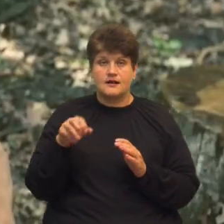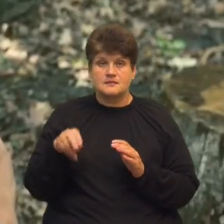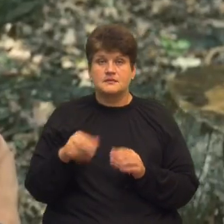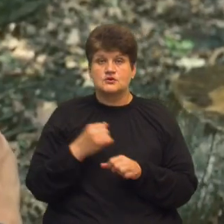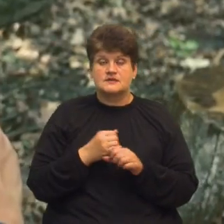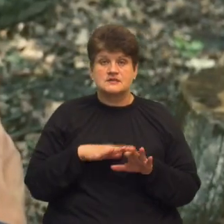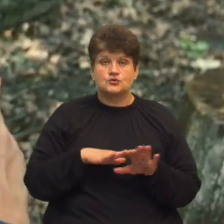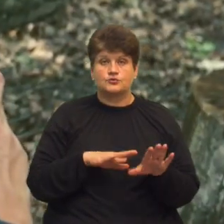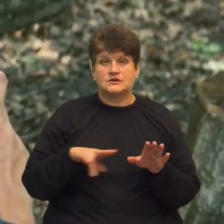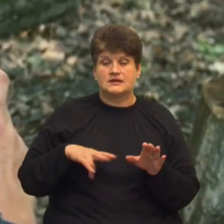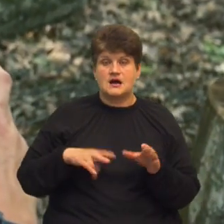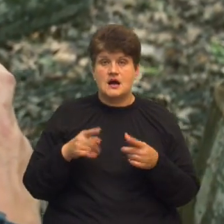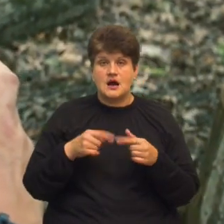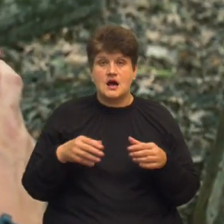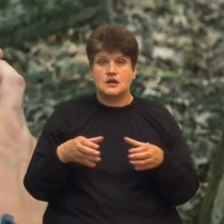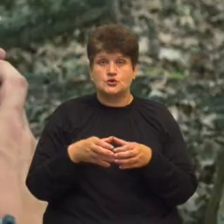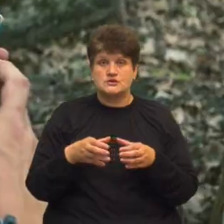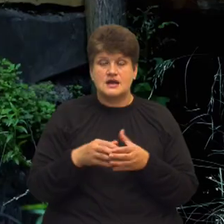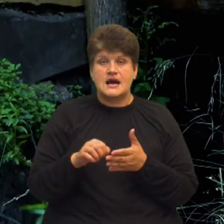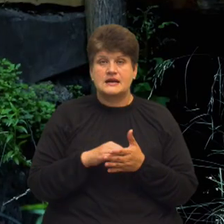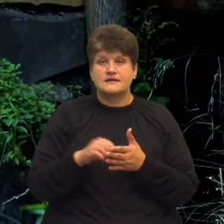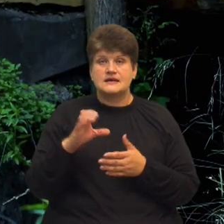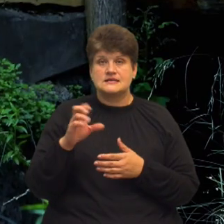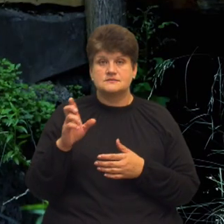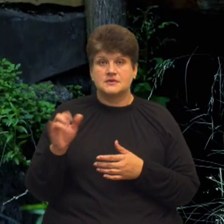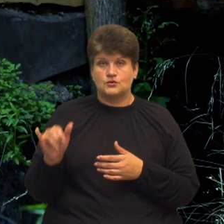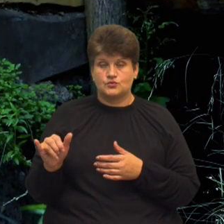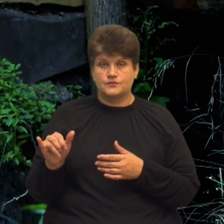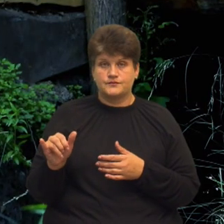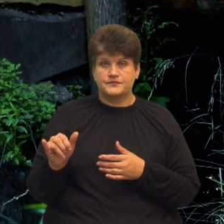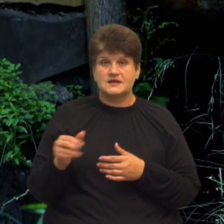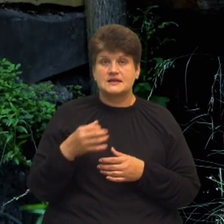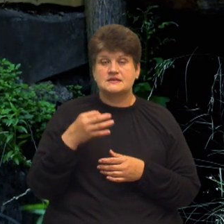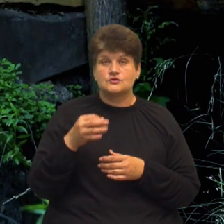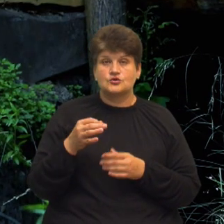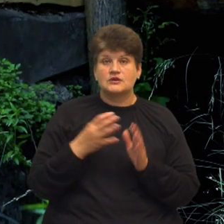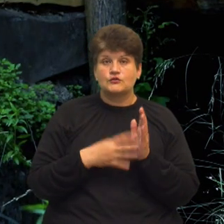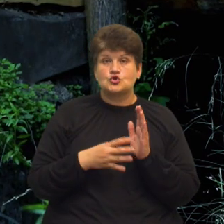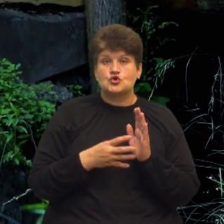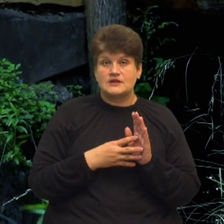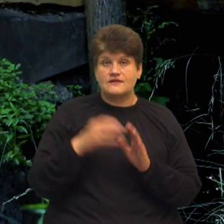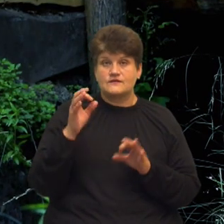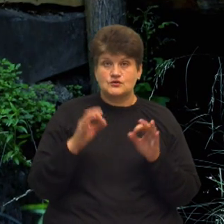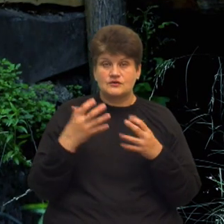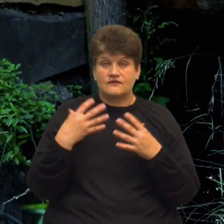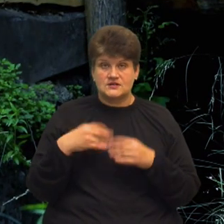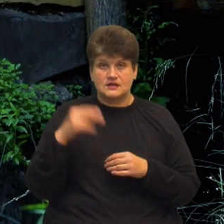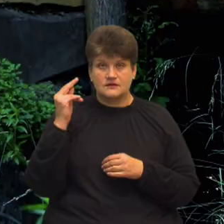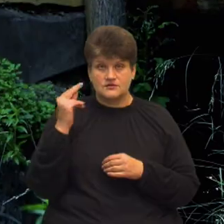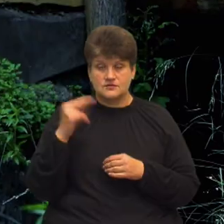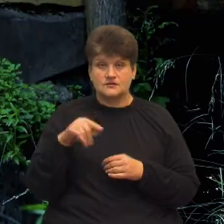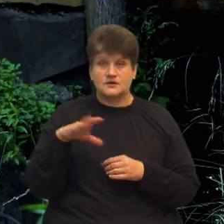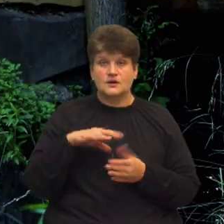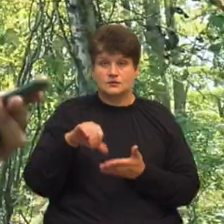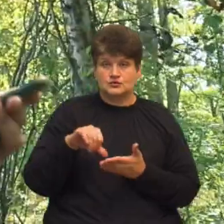директора Галазевого державного архіву СБУ. Буду щиро, якщо я скажу, що 99 відсотків я навчився вже перебуваючи в лавах